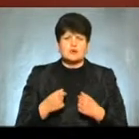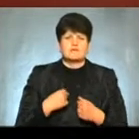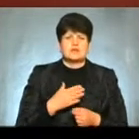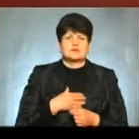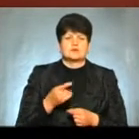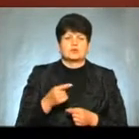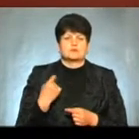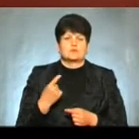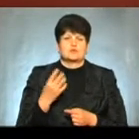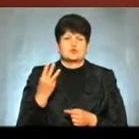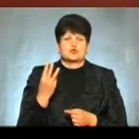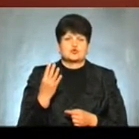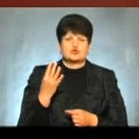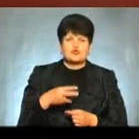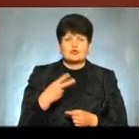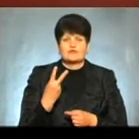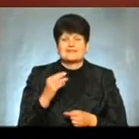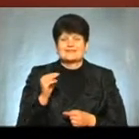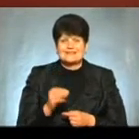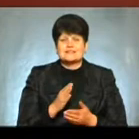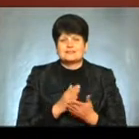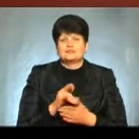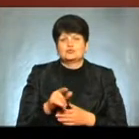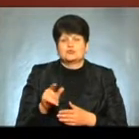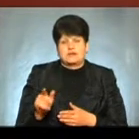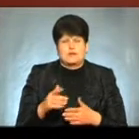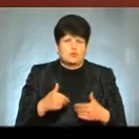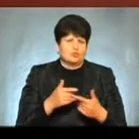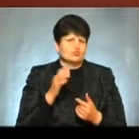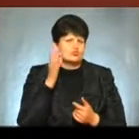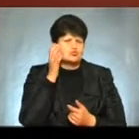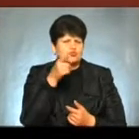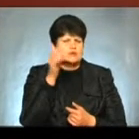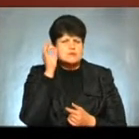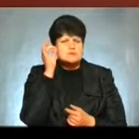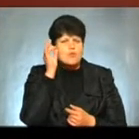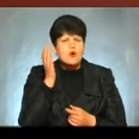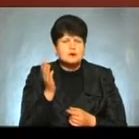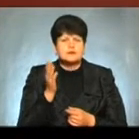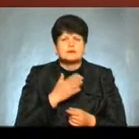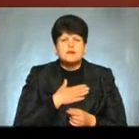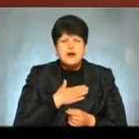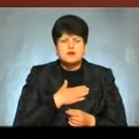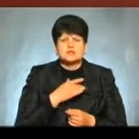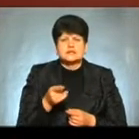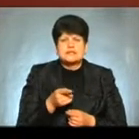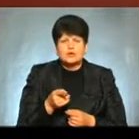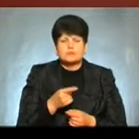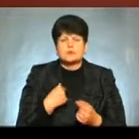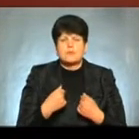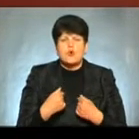Тернопільській області 42 тисячі знаходиться таких людей Я пропоную зараз послухати спогади наших тернопільських